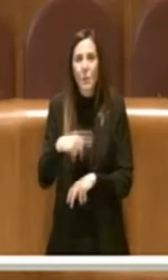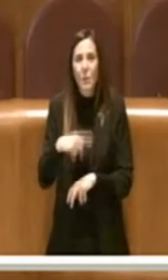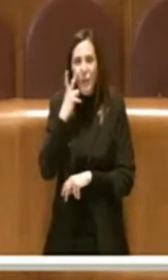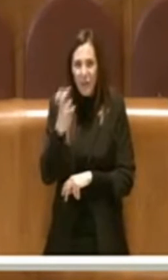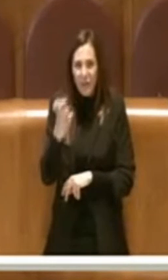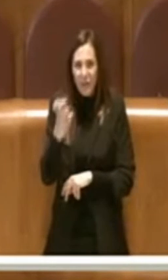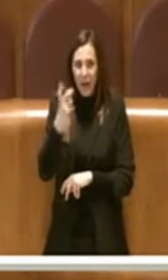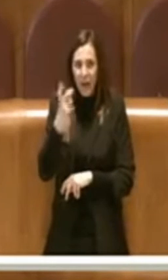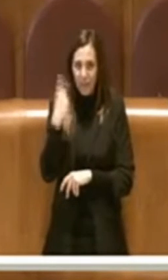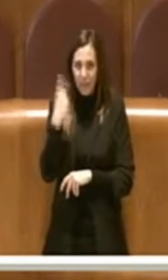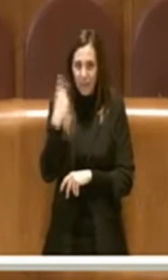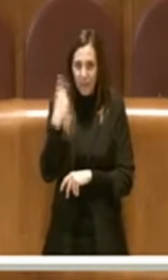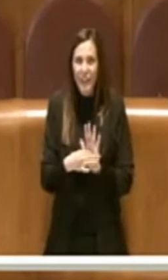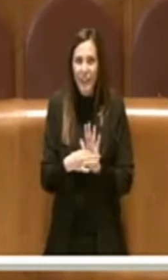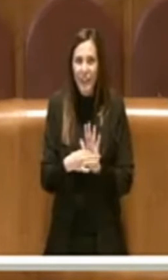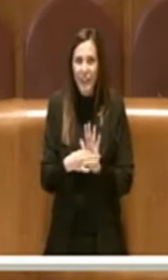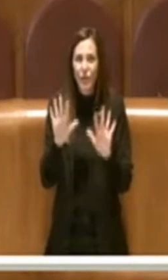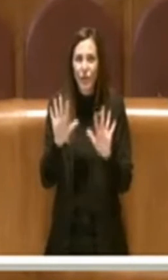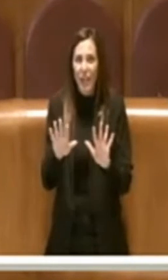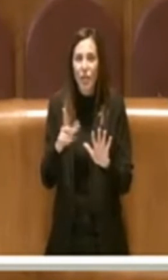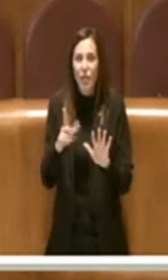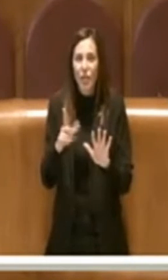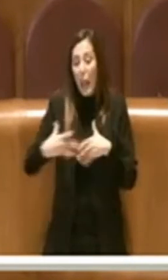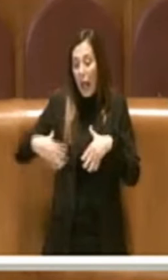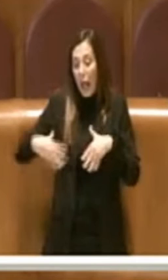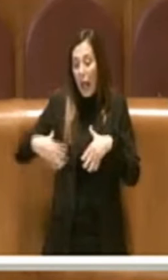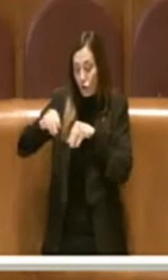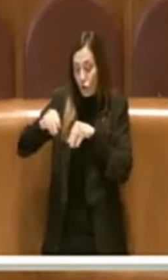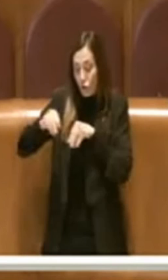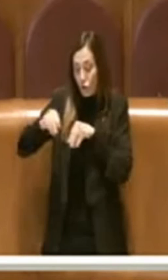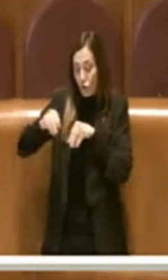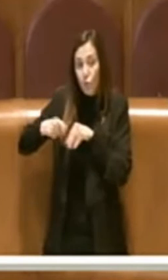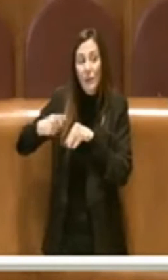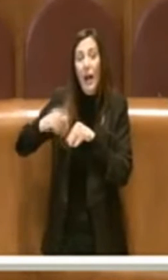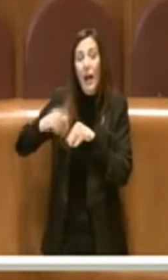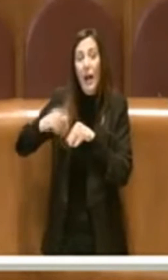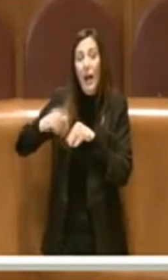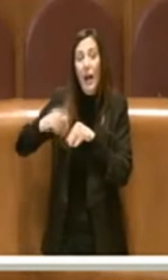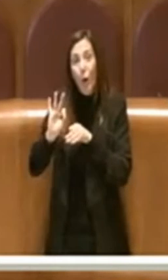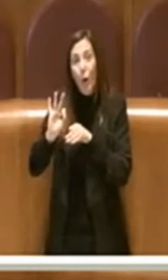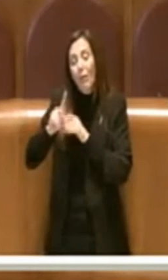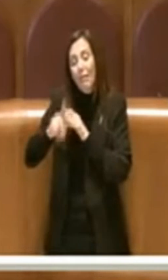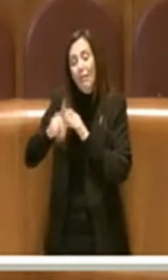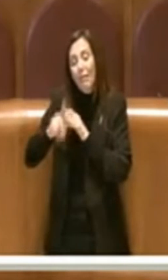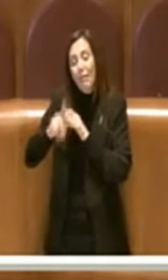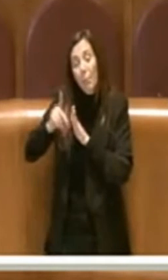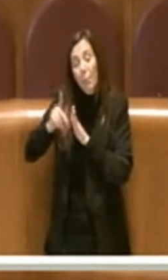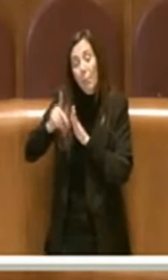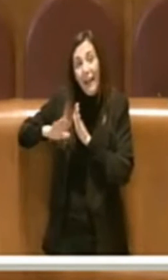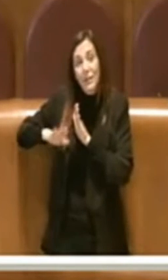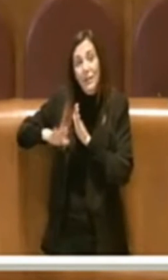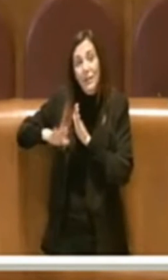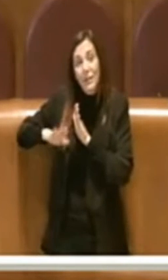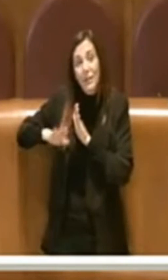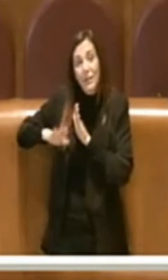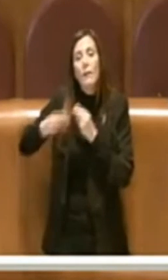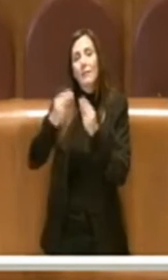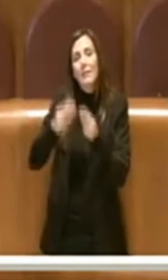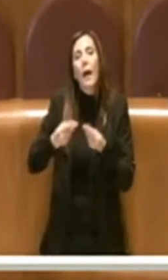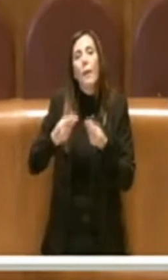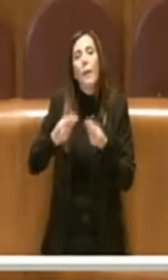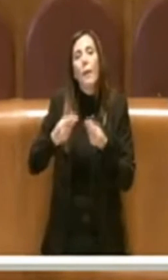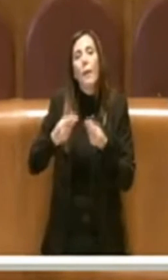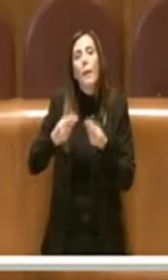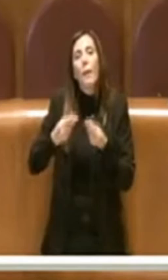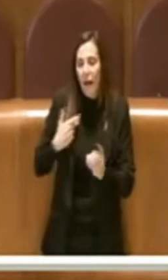anche qui all'articolo 10 la giunta con propria deliberazione può disciplinare e consentire la